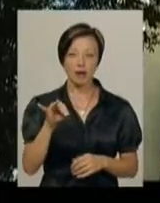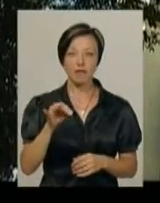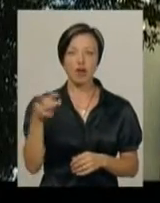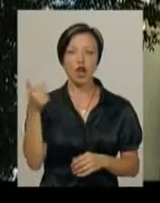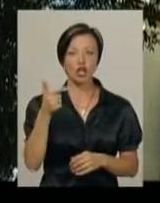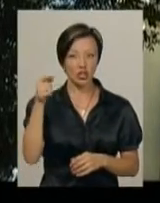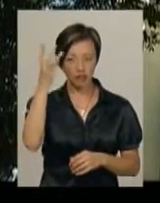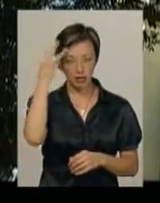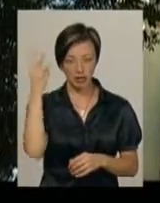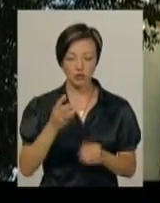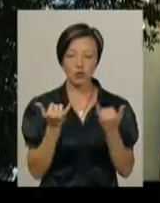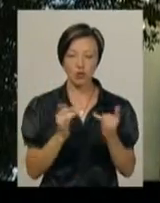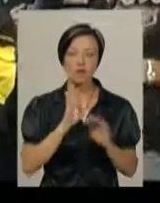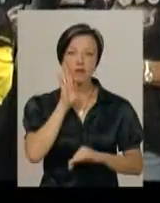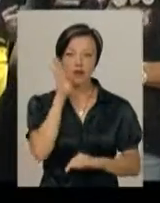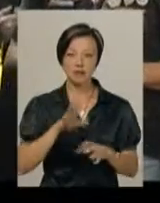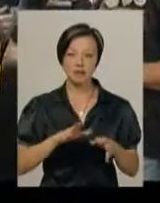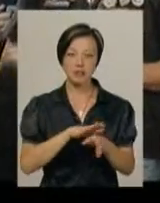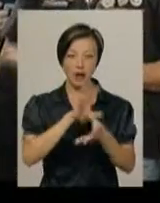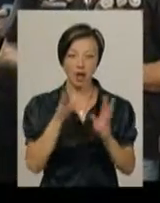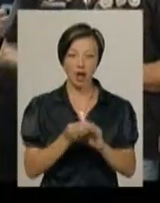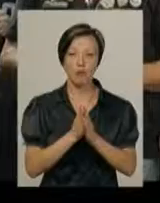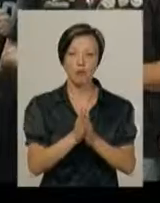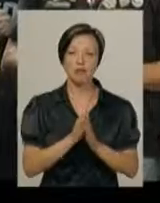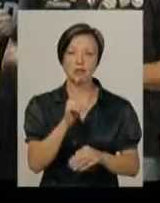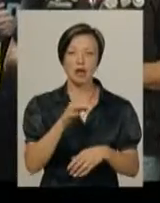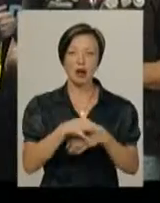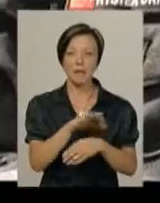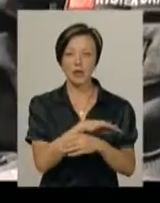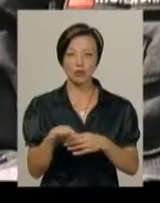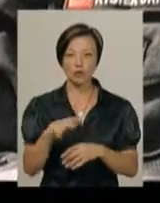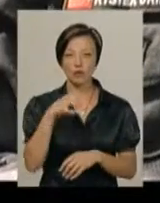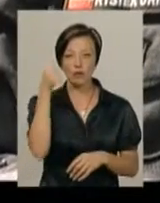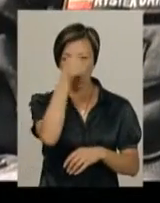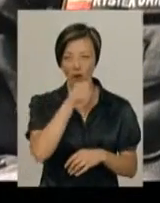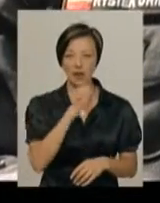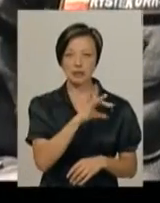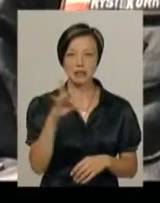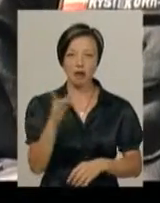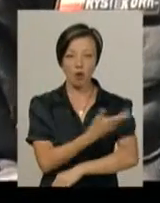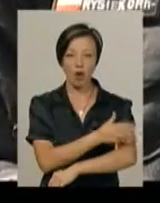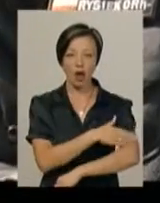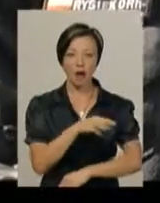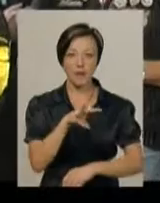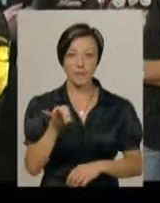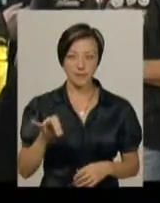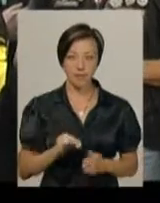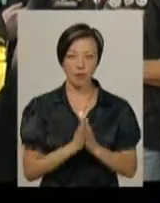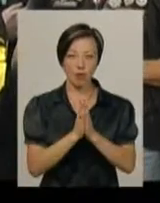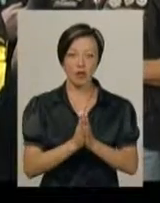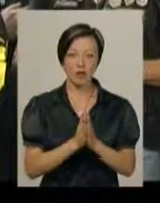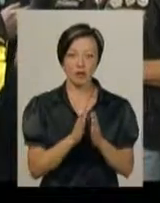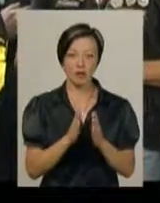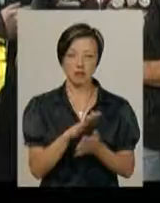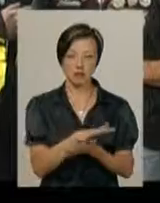Як і в Литичеві сьогодні вранці, тут відбувся загальний молебень за репресованими в роки СРСР поляками. Я по імені в Хрещані